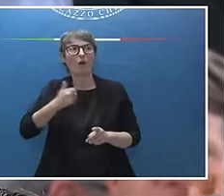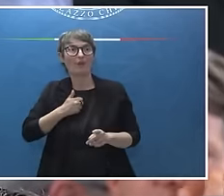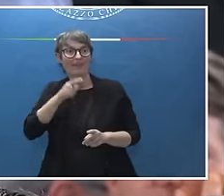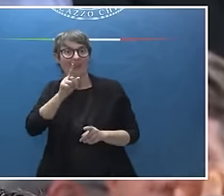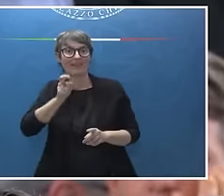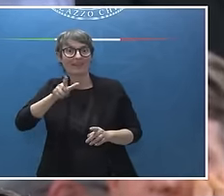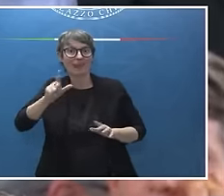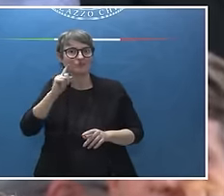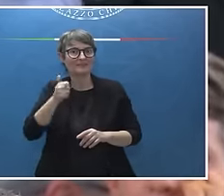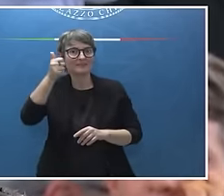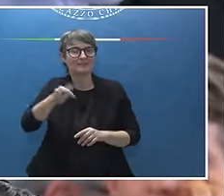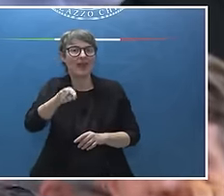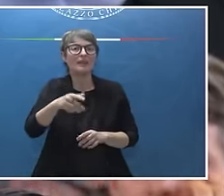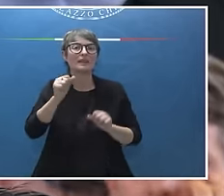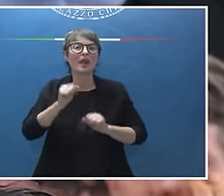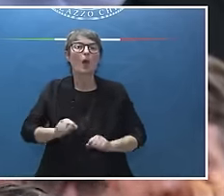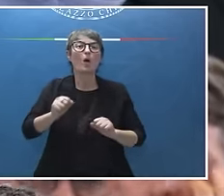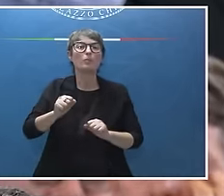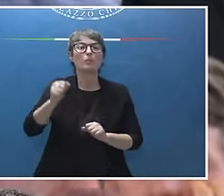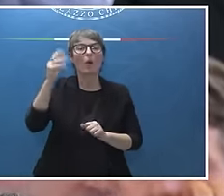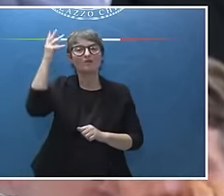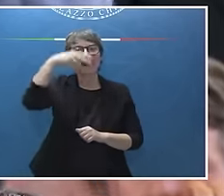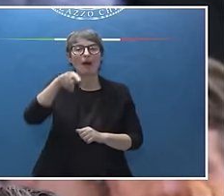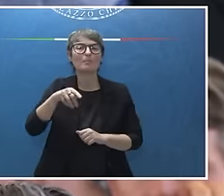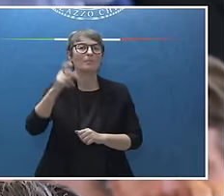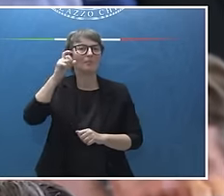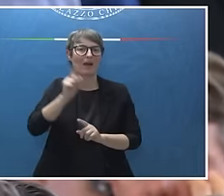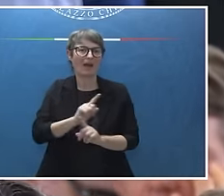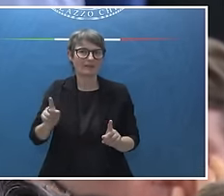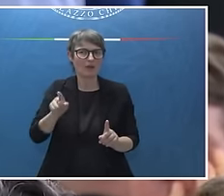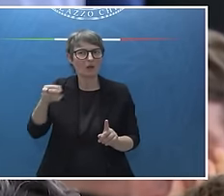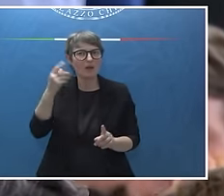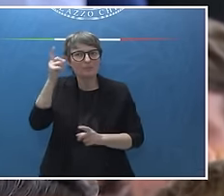preoccupata che il ruolo degli Stati Uniti possa cambiare su questo tema? Grazie.